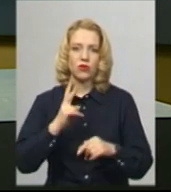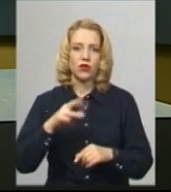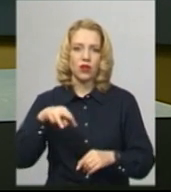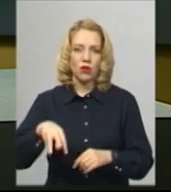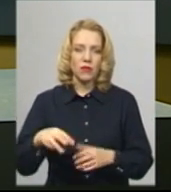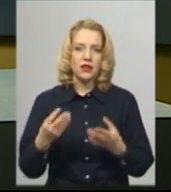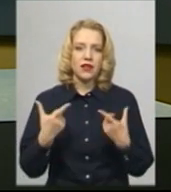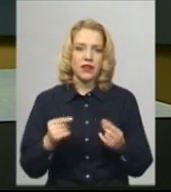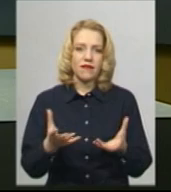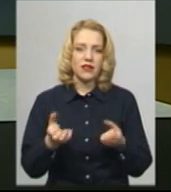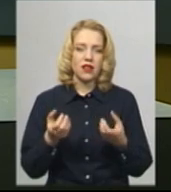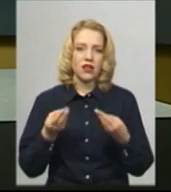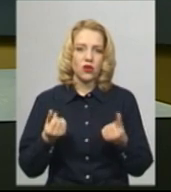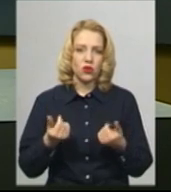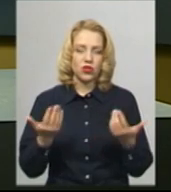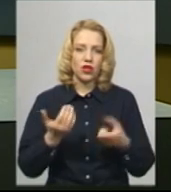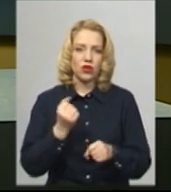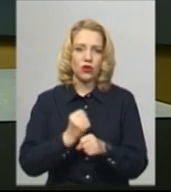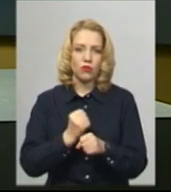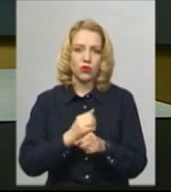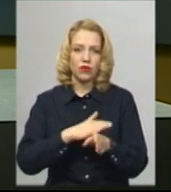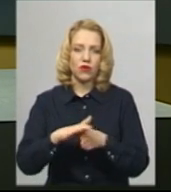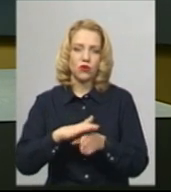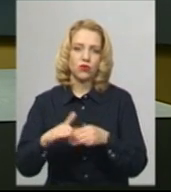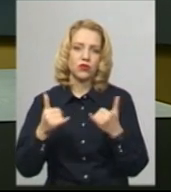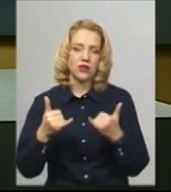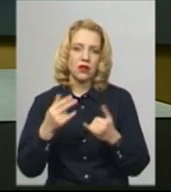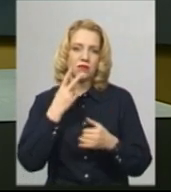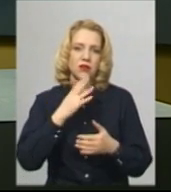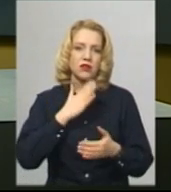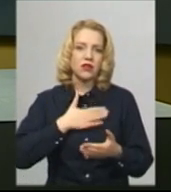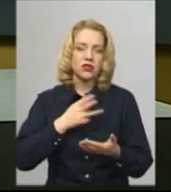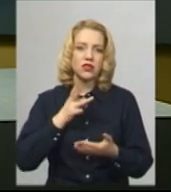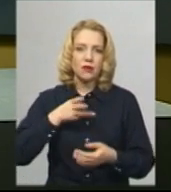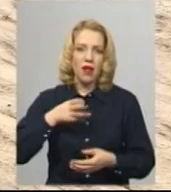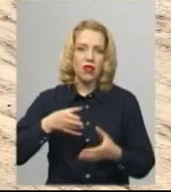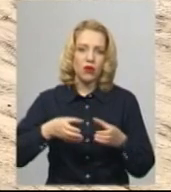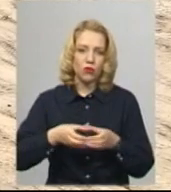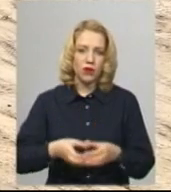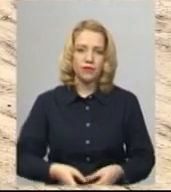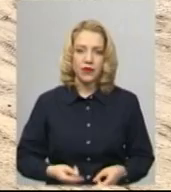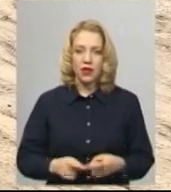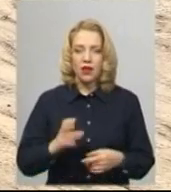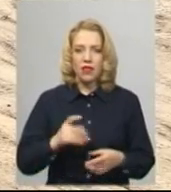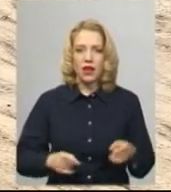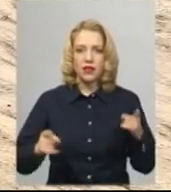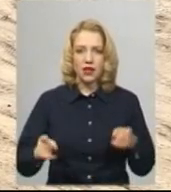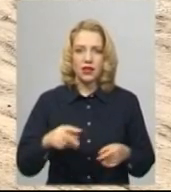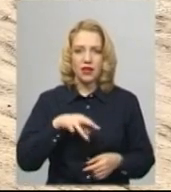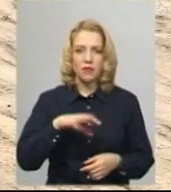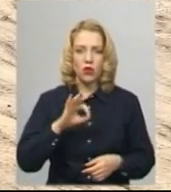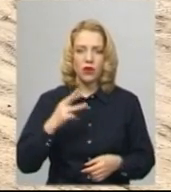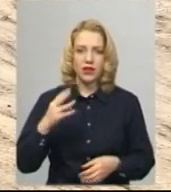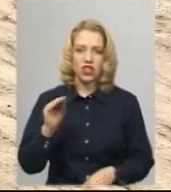будівництво і які роботи роблять зараз, бачила наша знімальна група. Подробиці далі у сюжеті. На ділянці траси Н-03